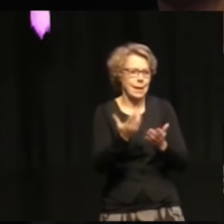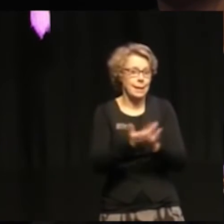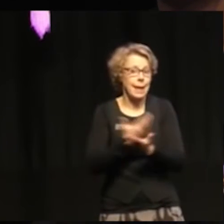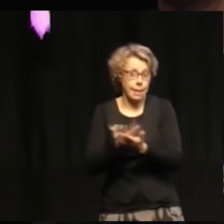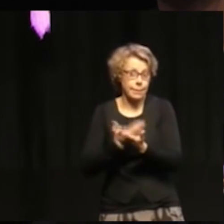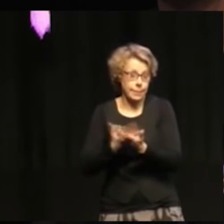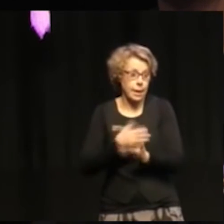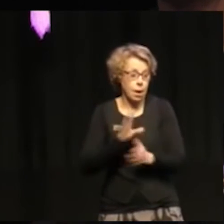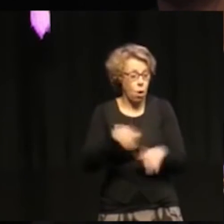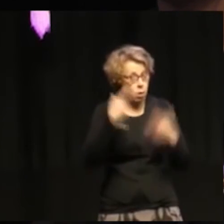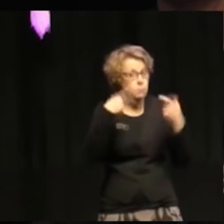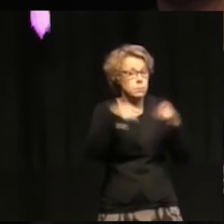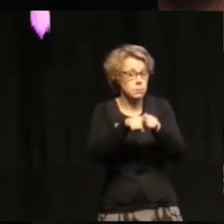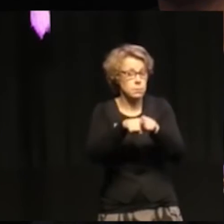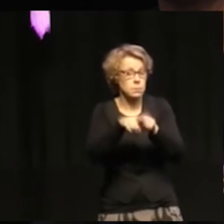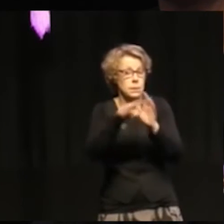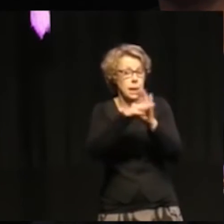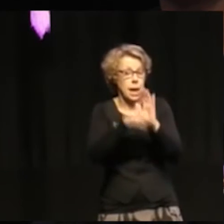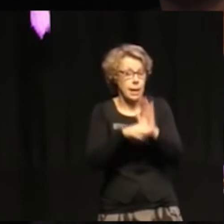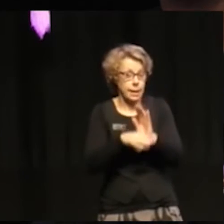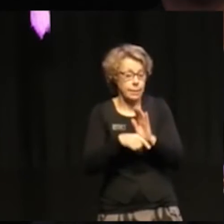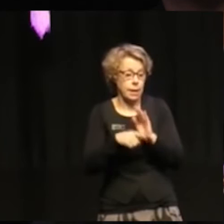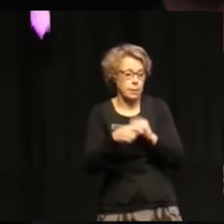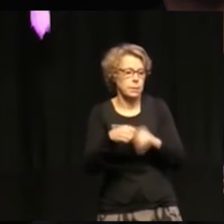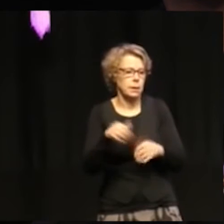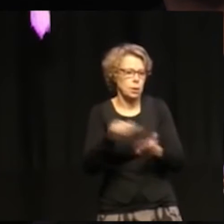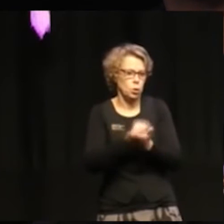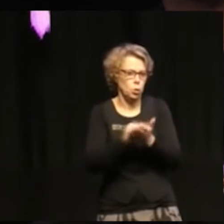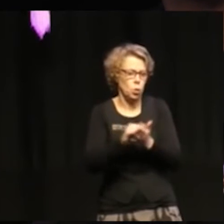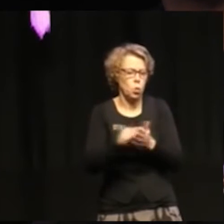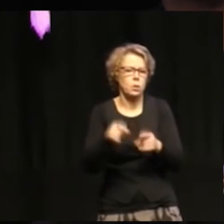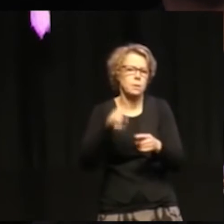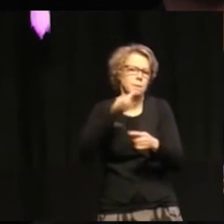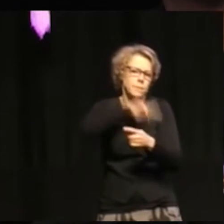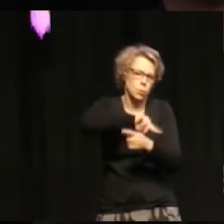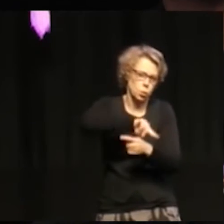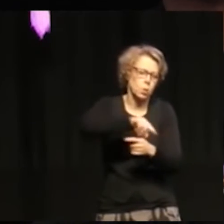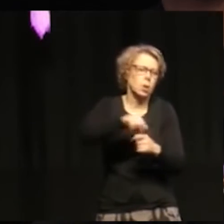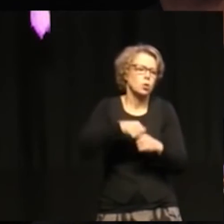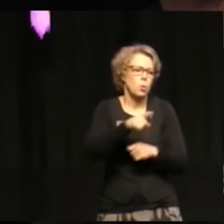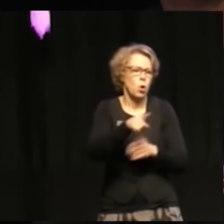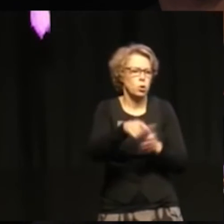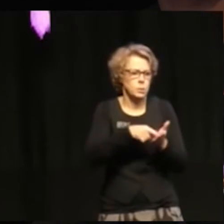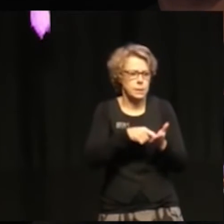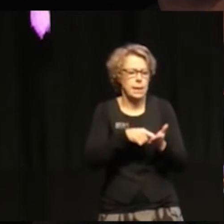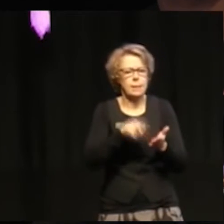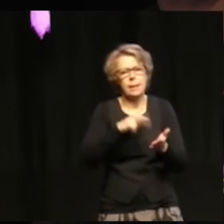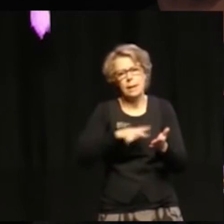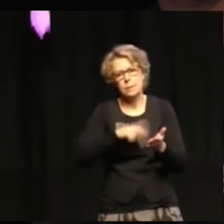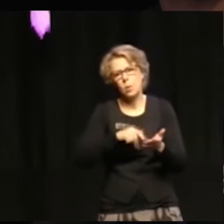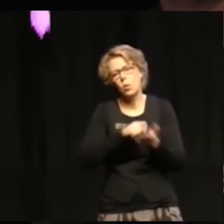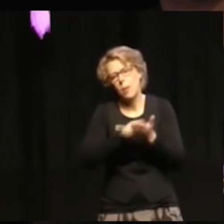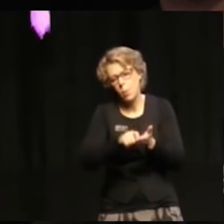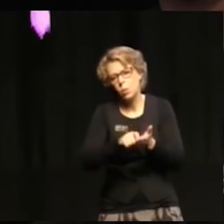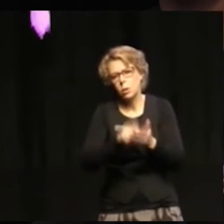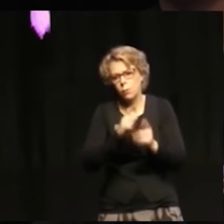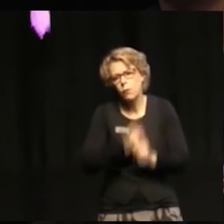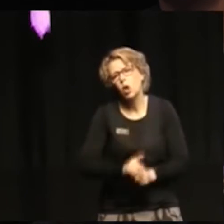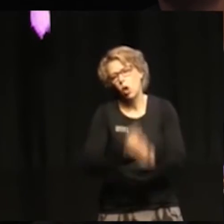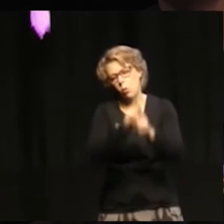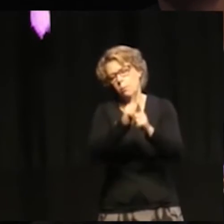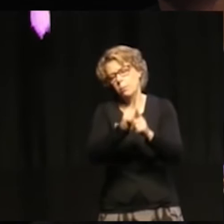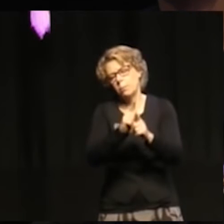antog agendan inom New York för ett år sedan. Så de har ju ett speciellt ansvar att rapportera in och uppfölja upp.